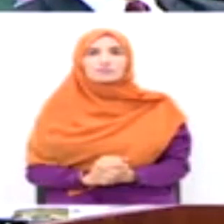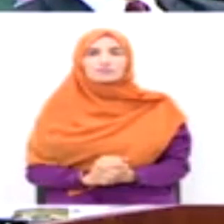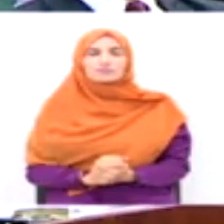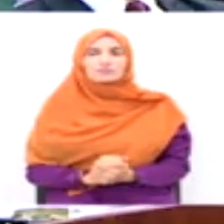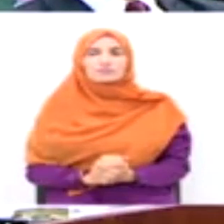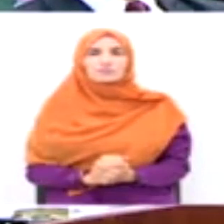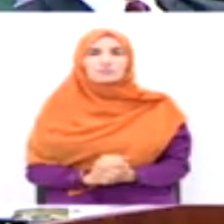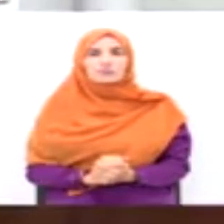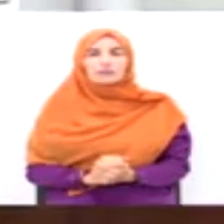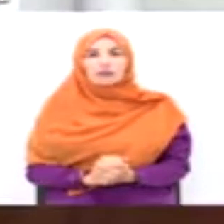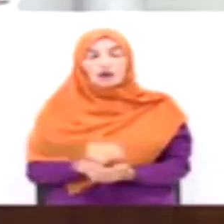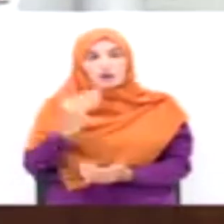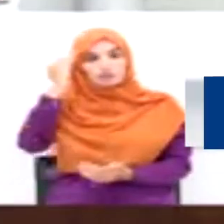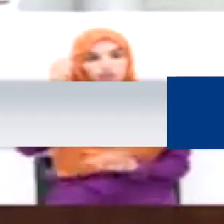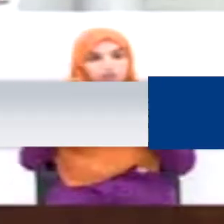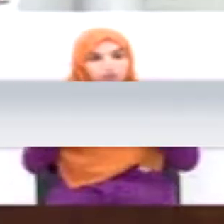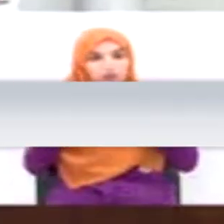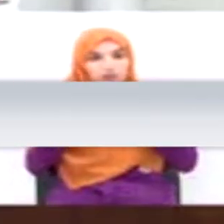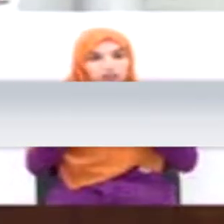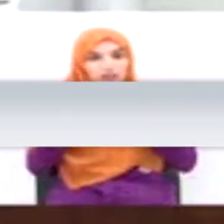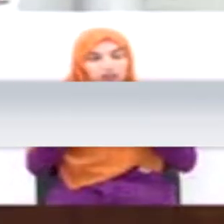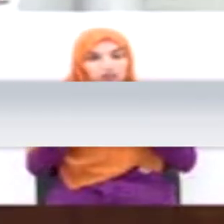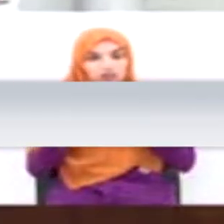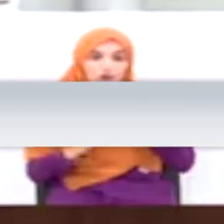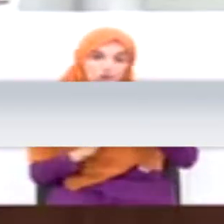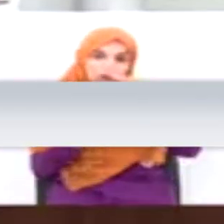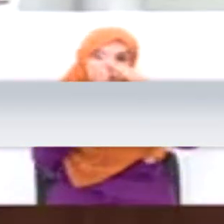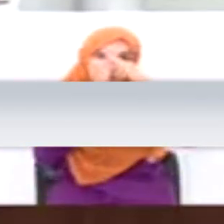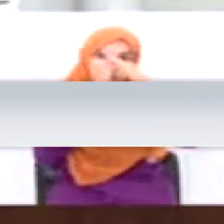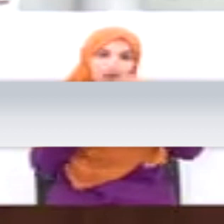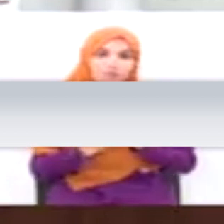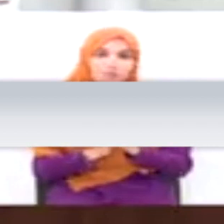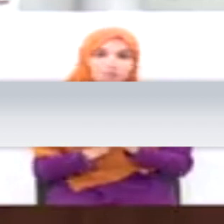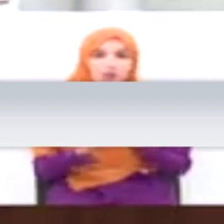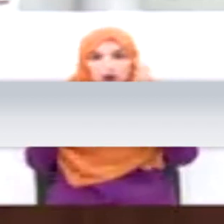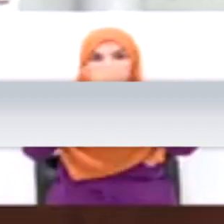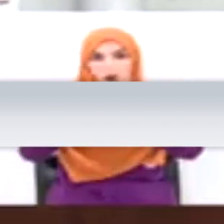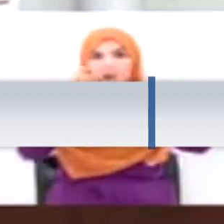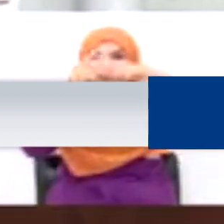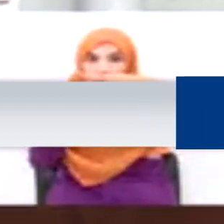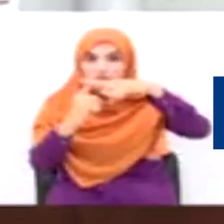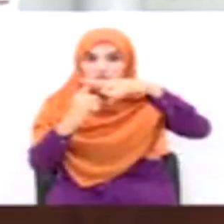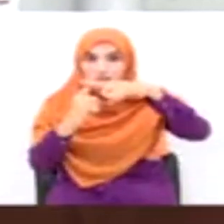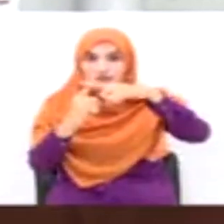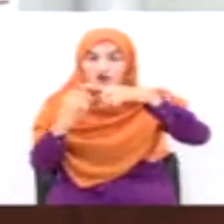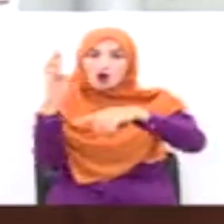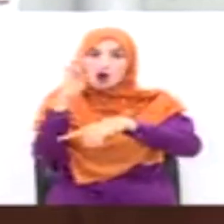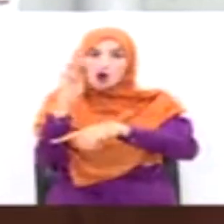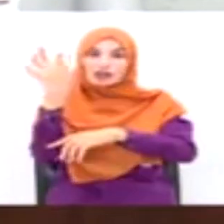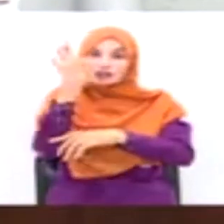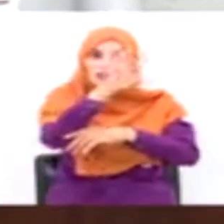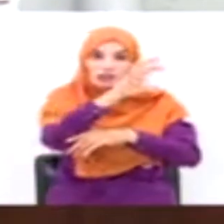إن الوعي السياسي قد بلغ درجة جعلته انعكس إيجاباً على دور الجزائر في المحافل الدولية